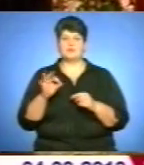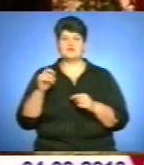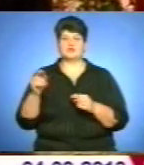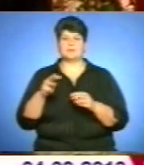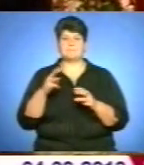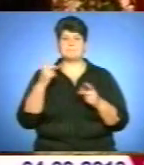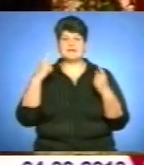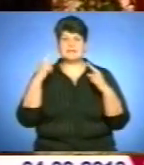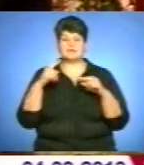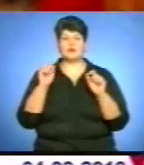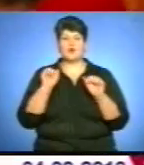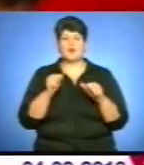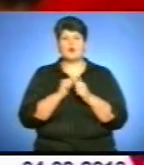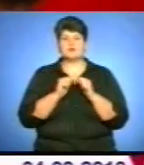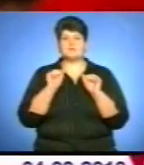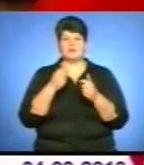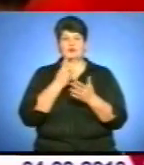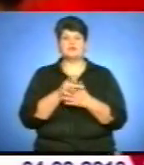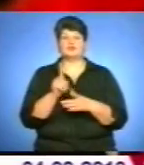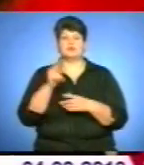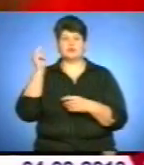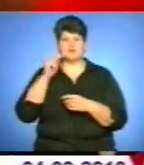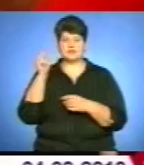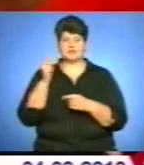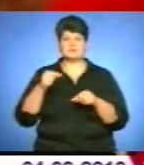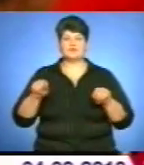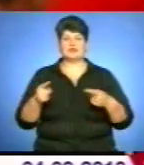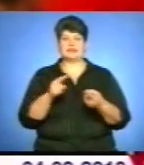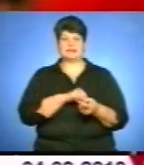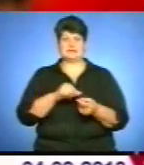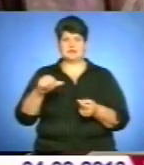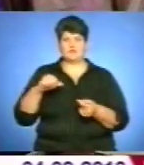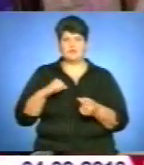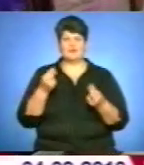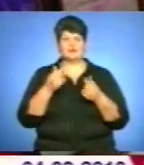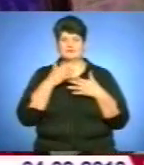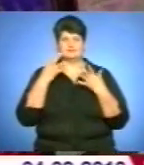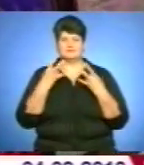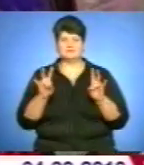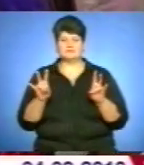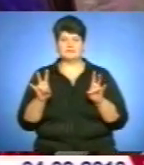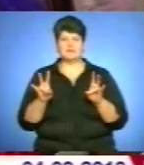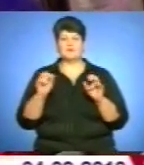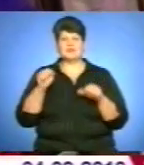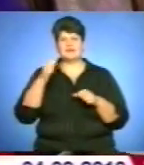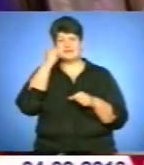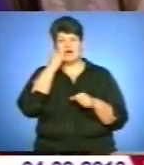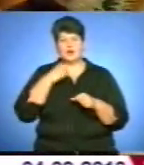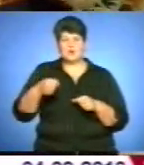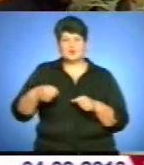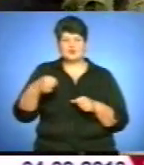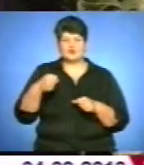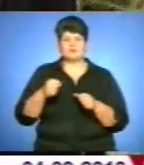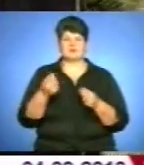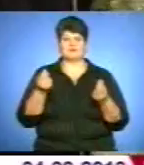Кожен міг показати те, чого навчився. Для того, щоб створити шедевр власноруч, багато коштів не потрібно. Вхід ідуть стара сумка, речі секонд